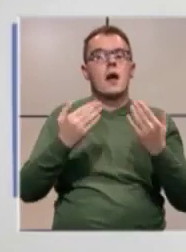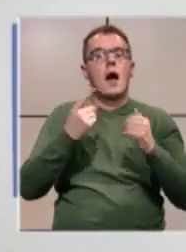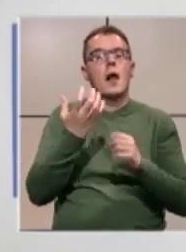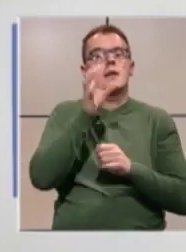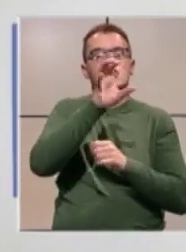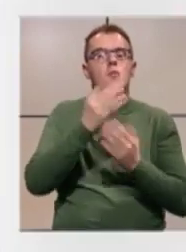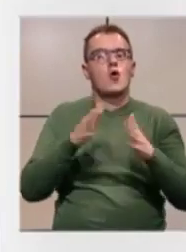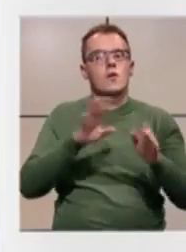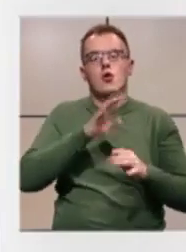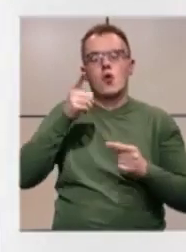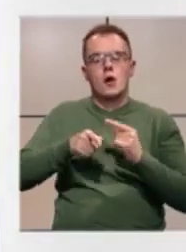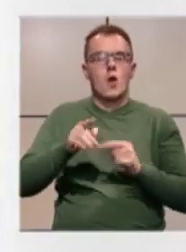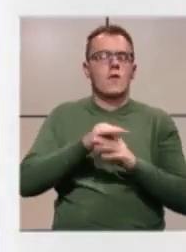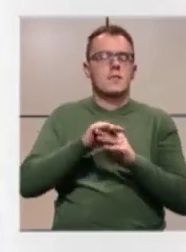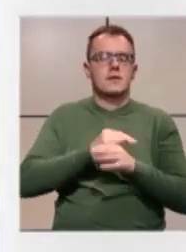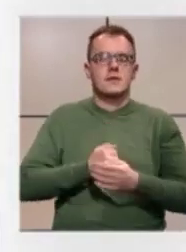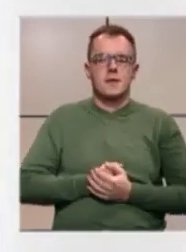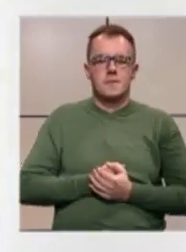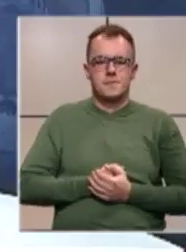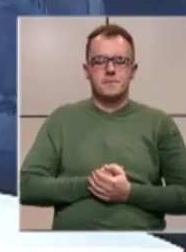izložba je otvorena do kraja ovog mjeseca.